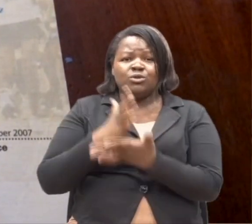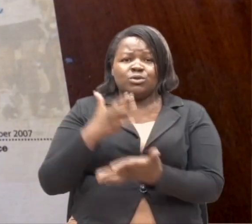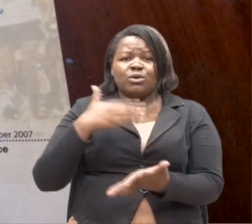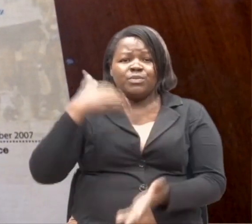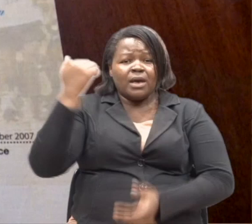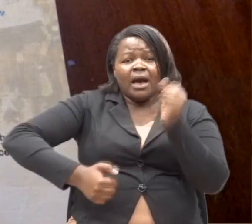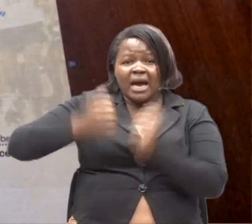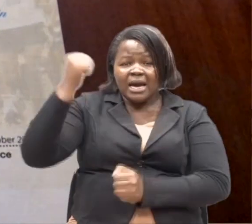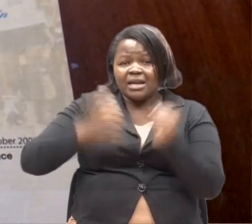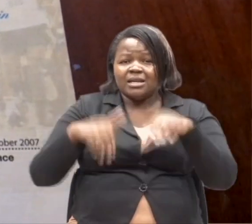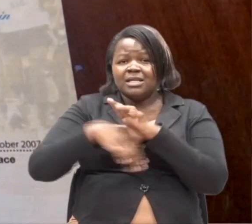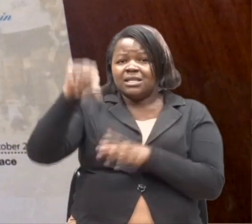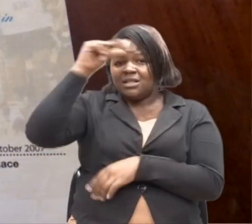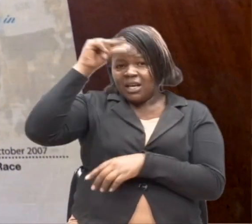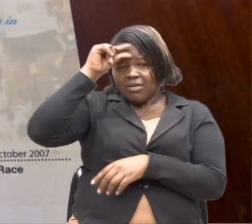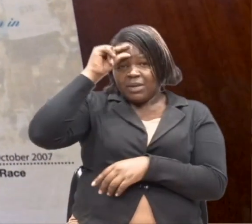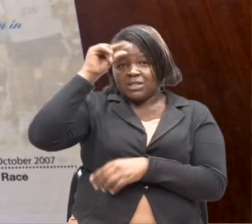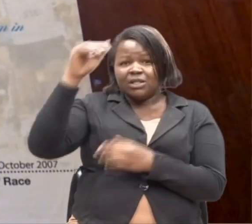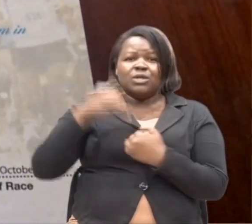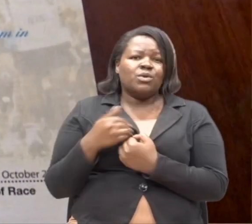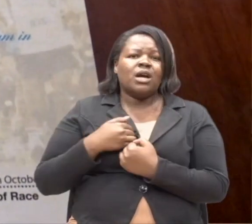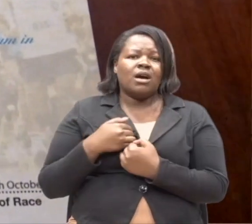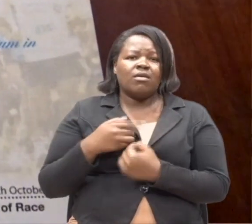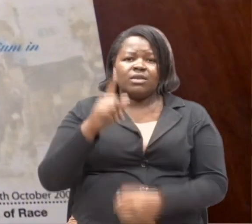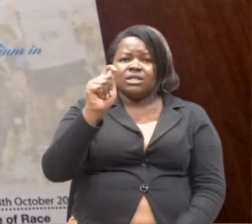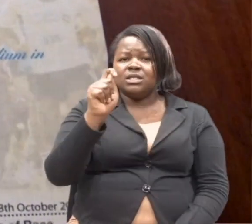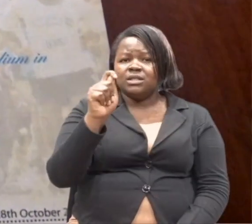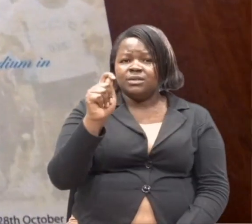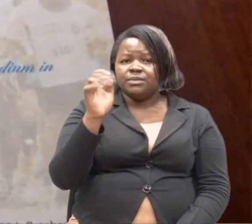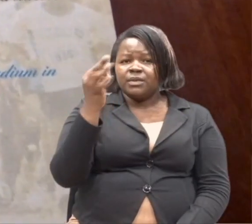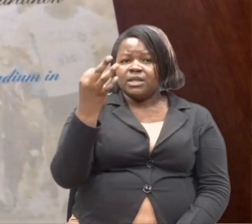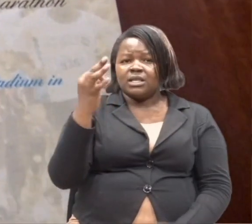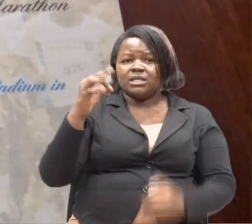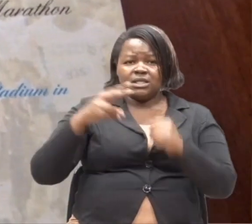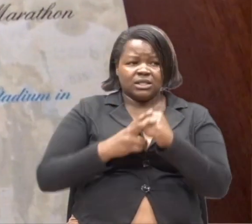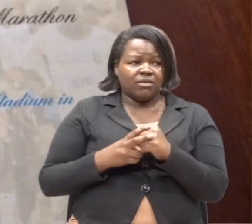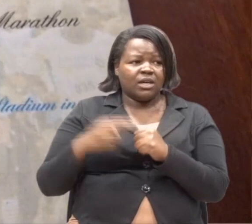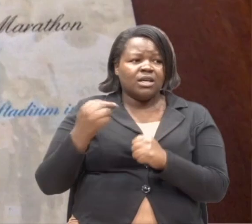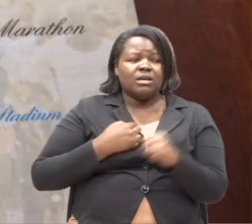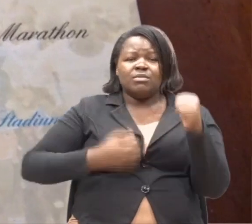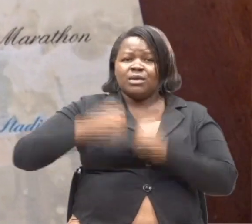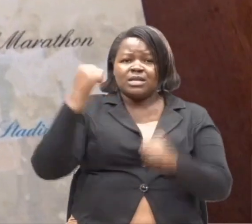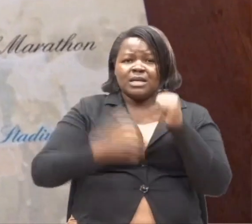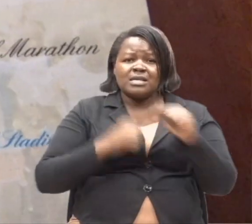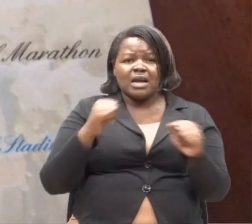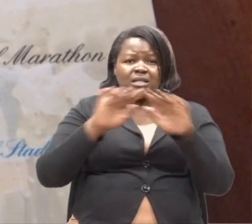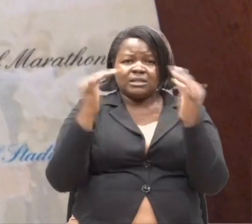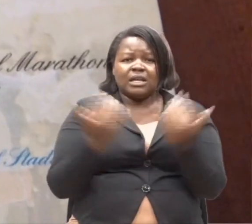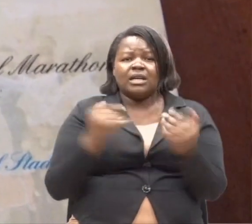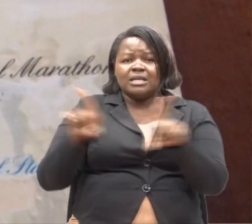nakimbia na katika serikali. Kuna kategori na ito wa T that seven. Nimekimbia Chartered Standard Marathon.